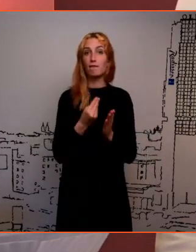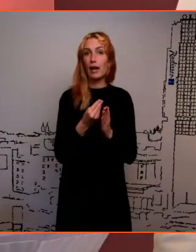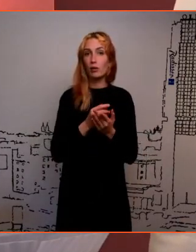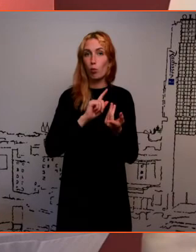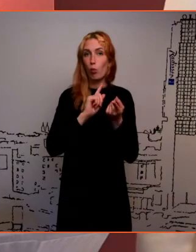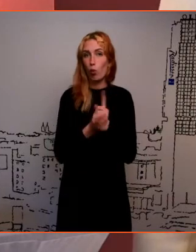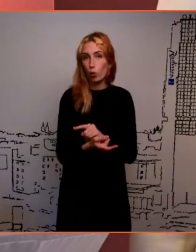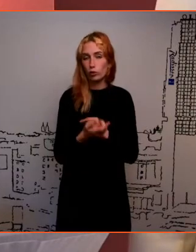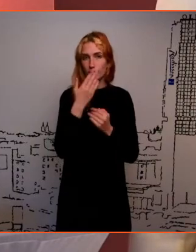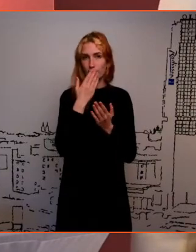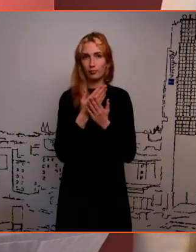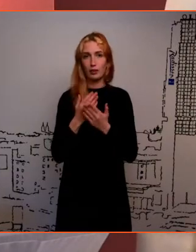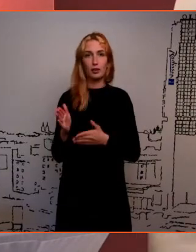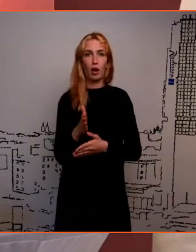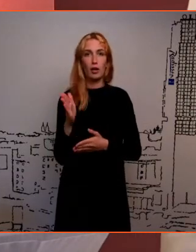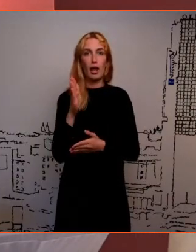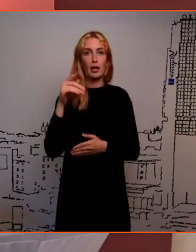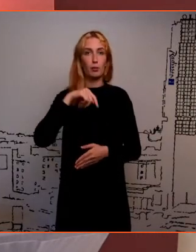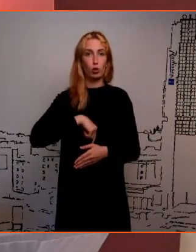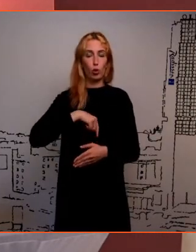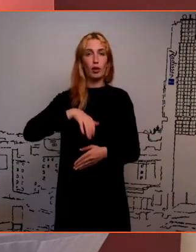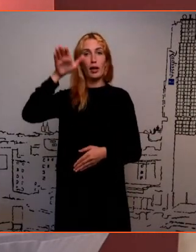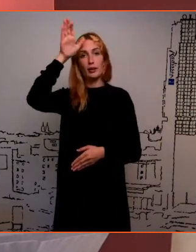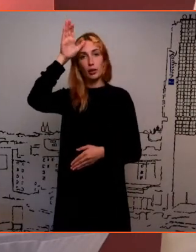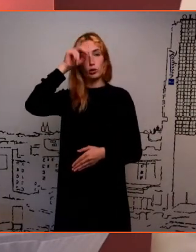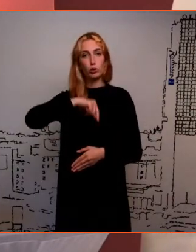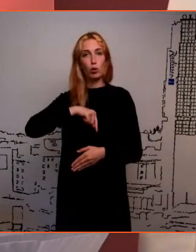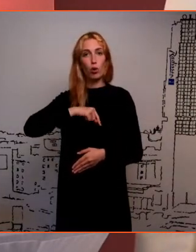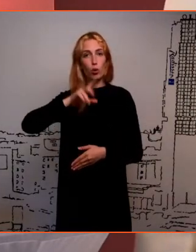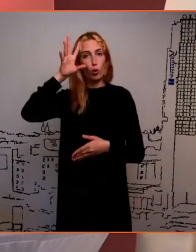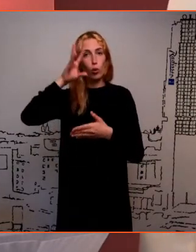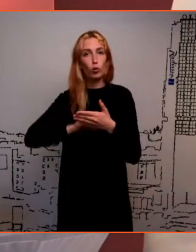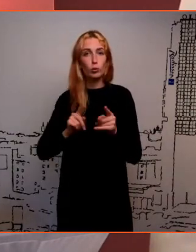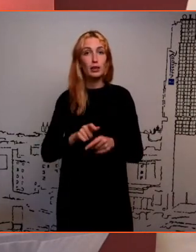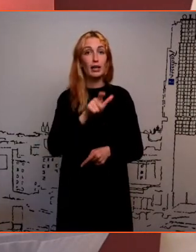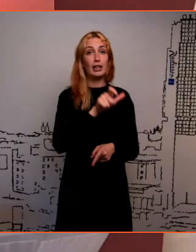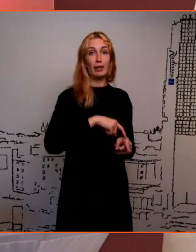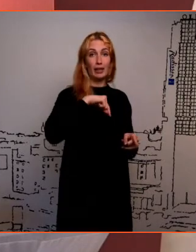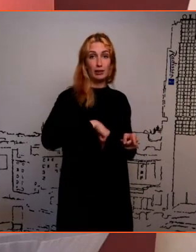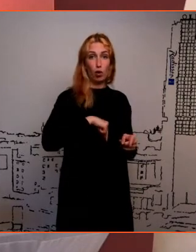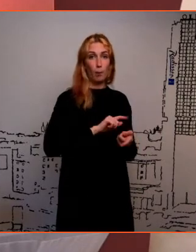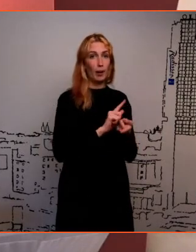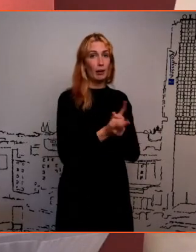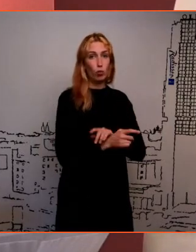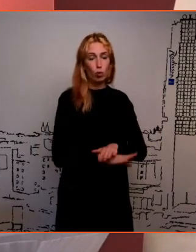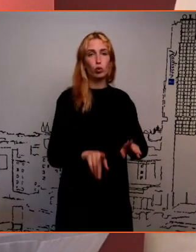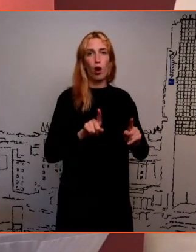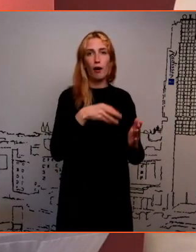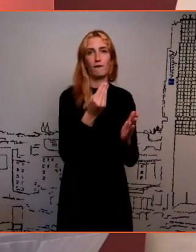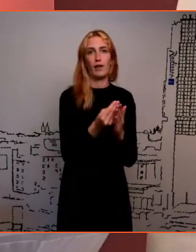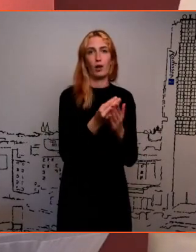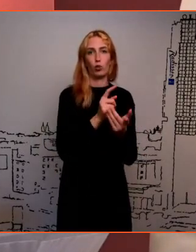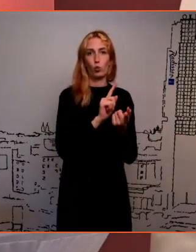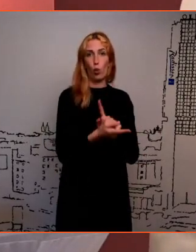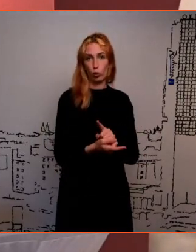muutuvad, näiteks karjääripseholoogia, teaduspseholoogia usub seda, et inimesi isiksuse ei muutu, aga tema väärtused muutuvad. Et võibolla, ma olen jätkuvad